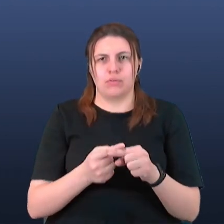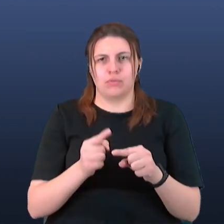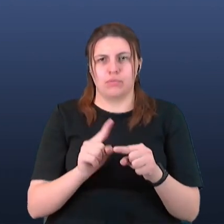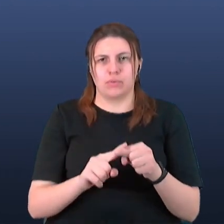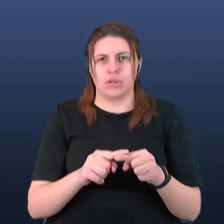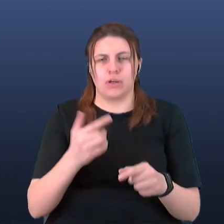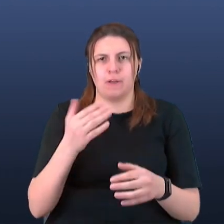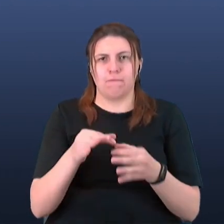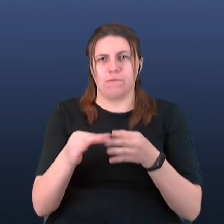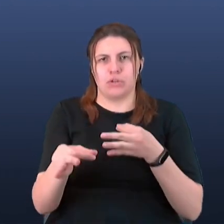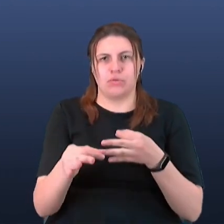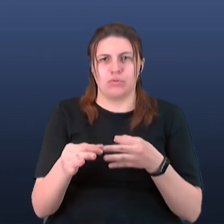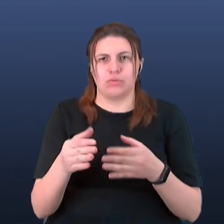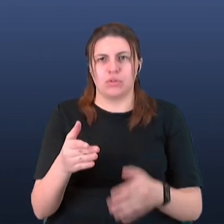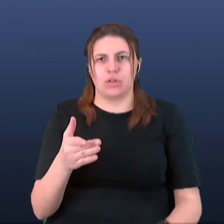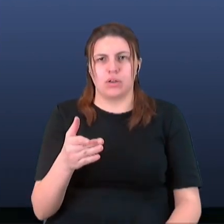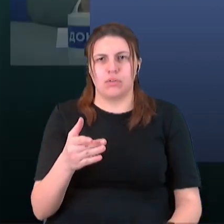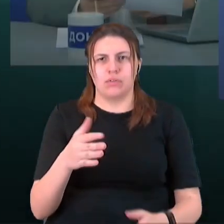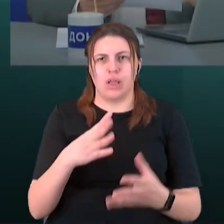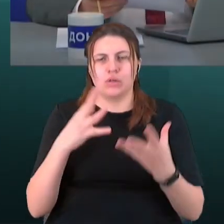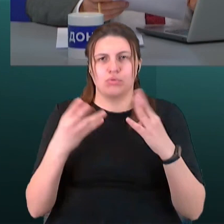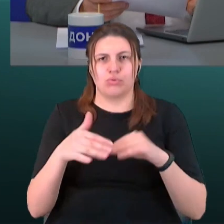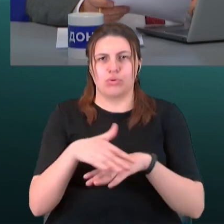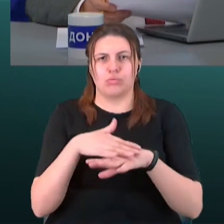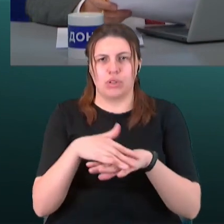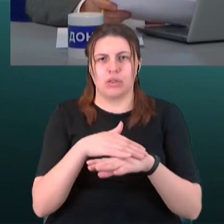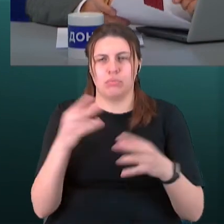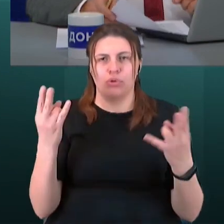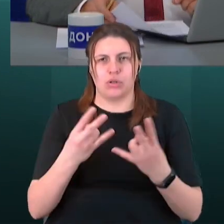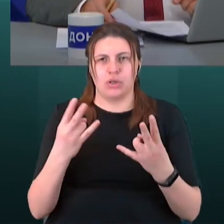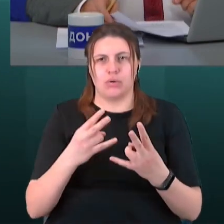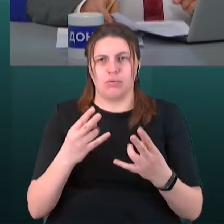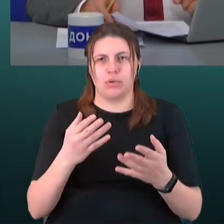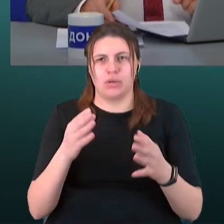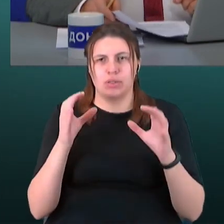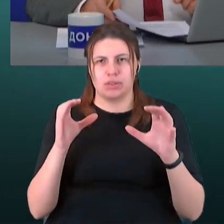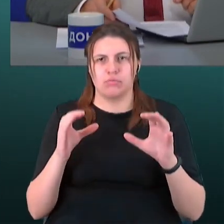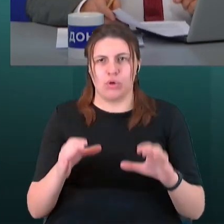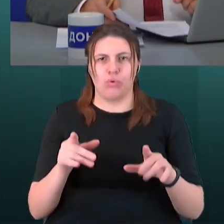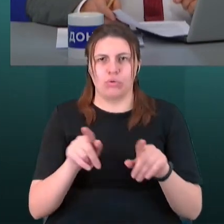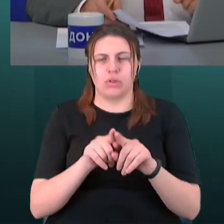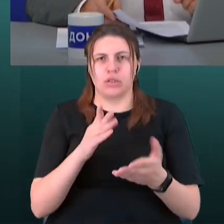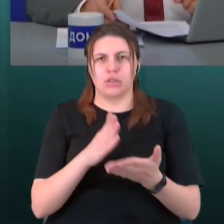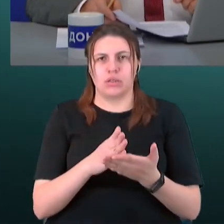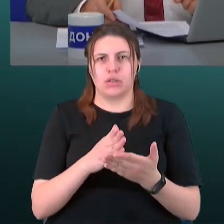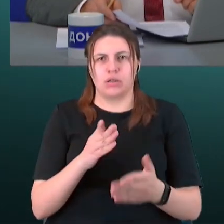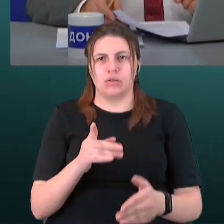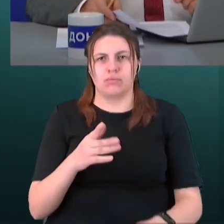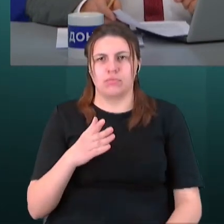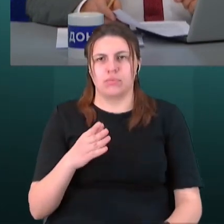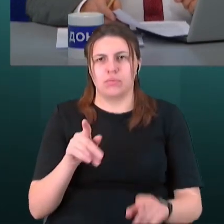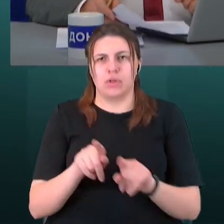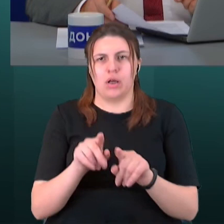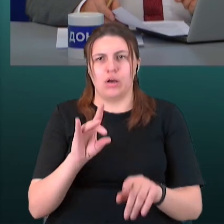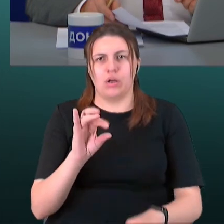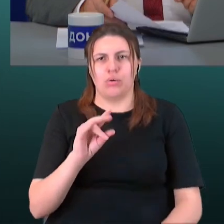Законодавець передбачає такі речі. І, відповідно, людині проводиться розрахунок, відповідний, по певній